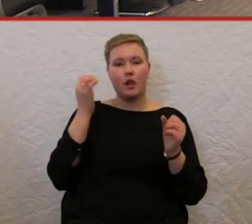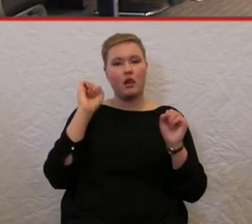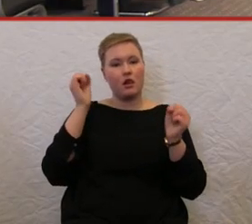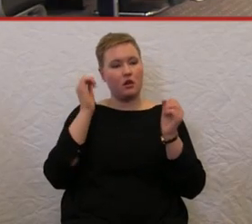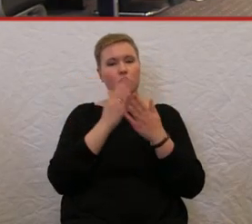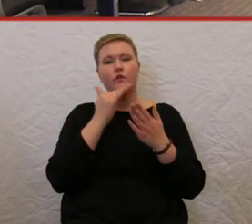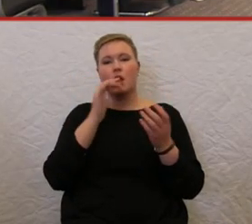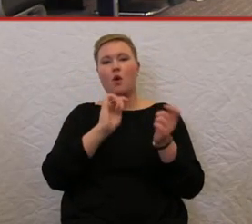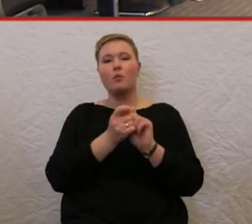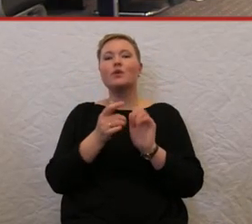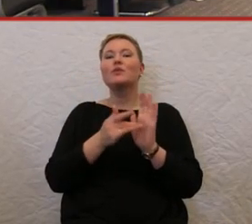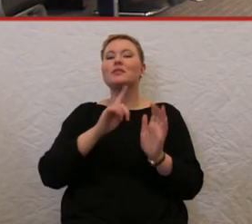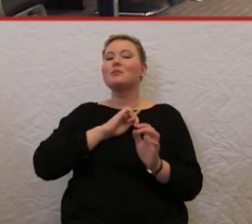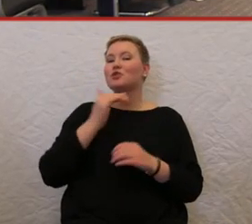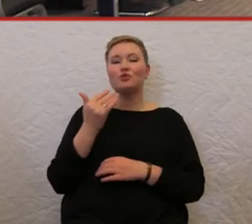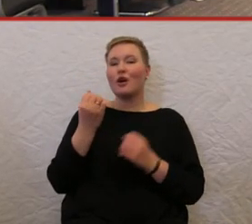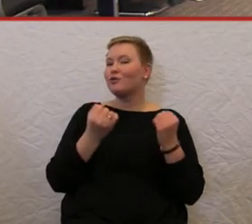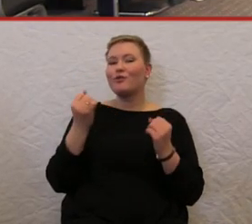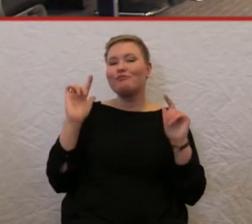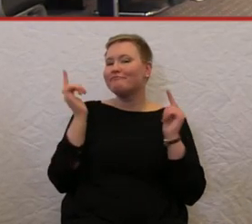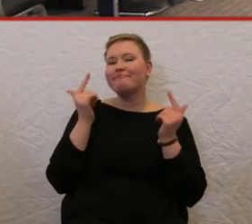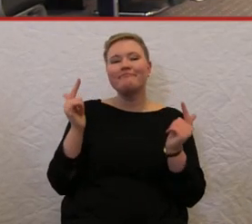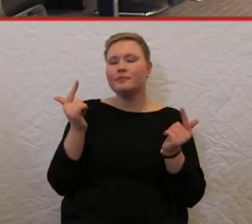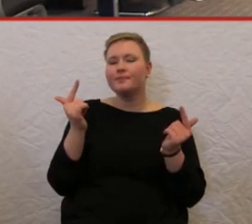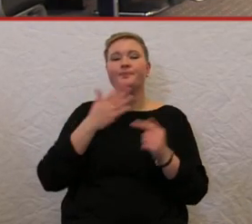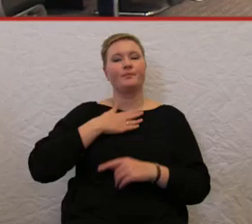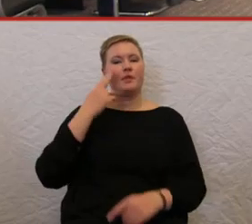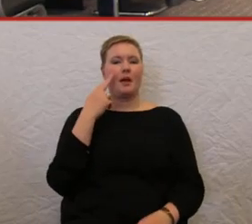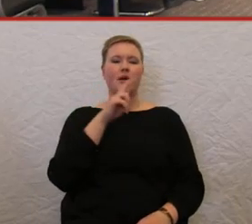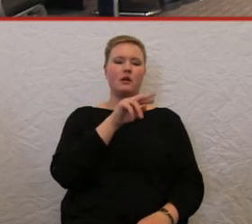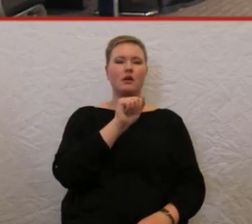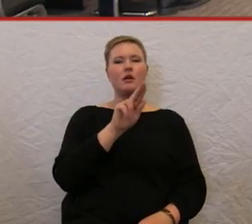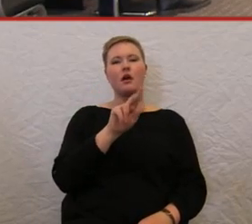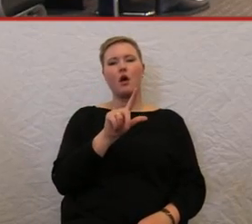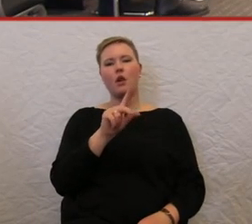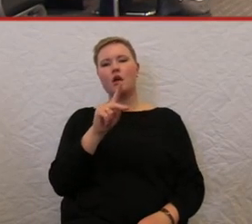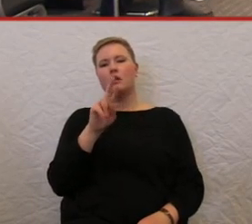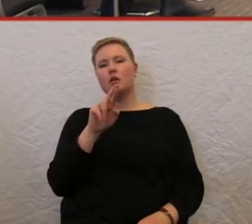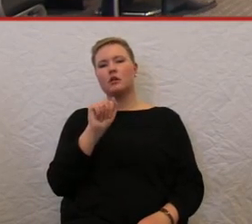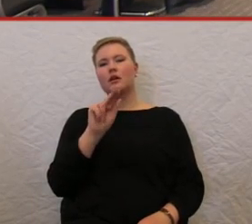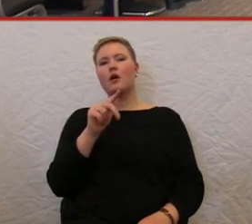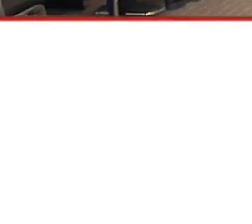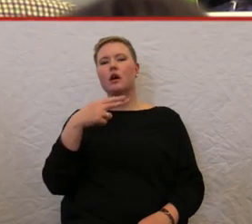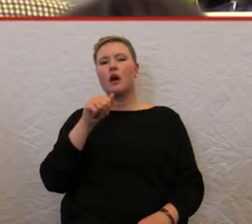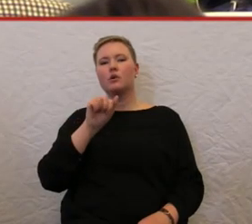Mein Name ist Raul Krauthaus und ich wollte ein bisschen mit Ihnen versuchen, einen Blick in die Zukunft zu werfen.